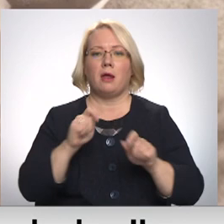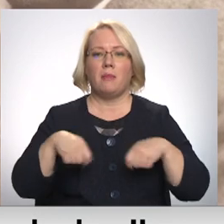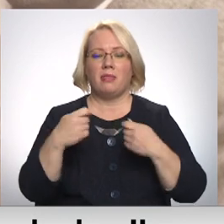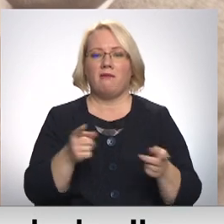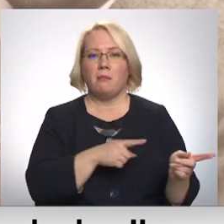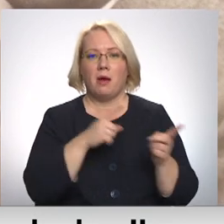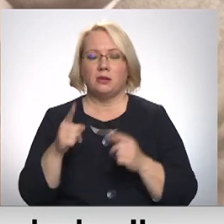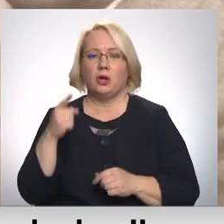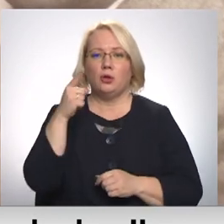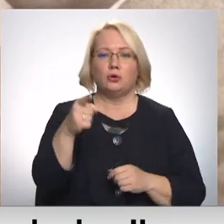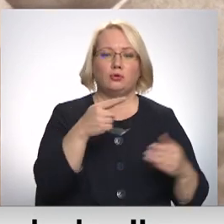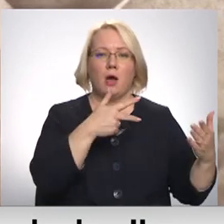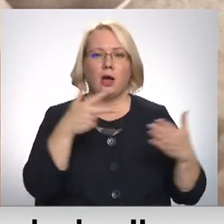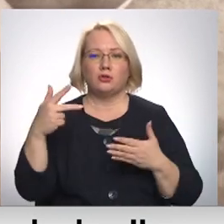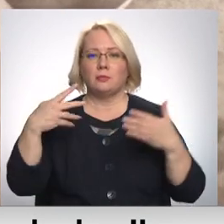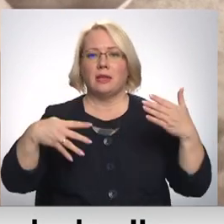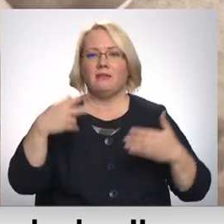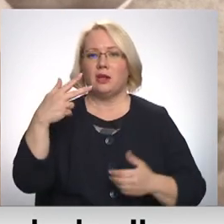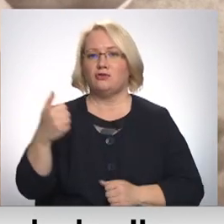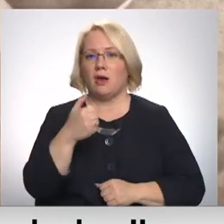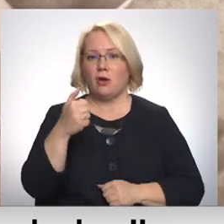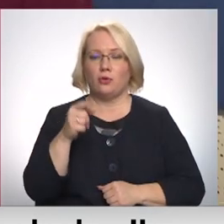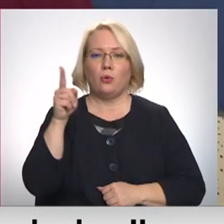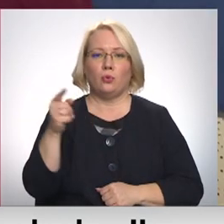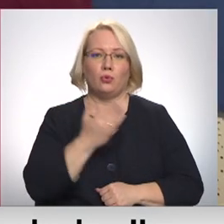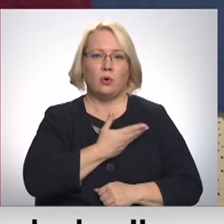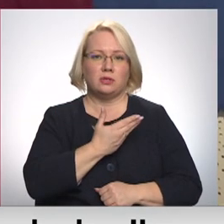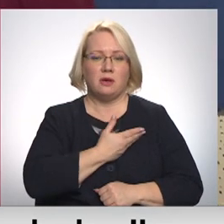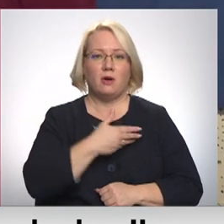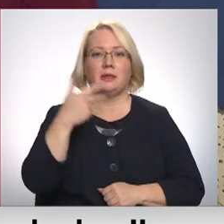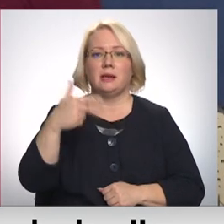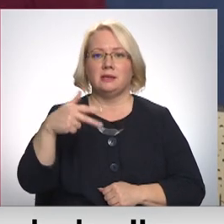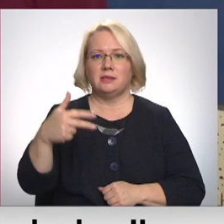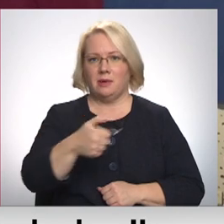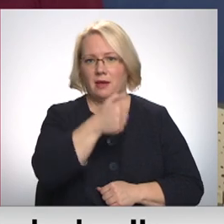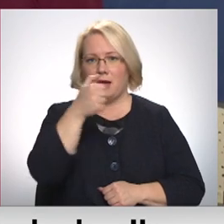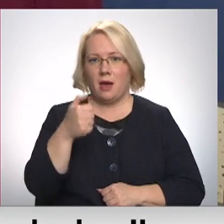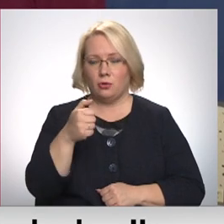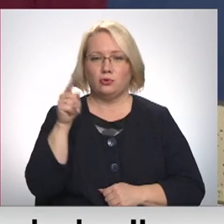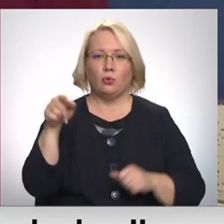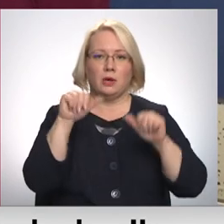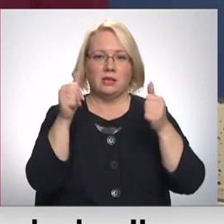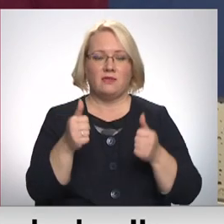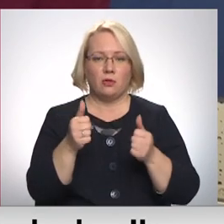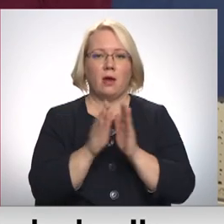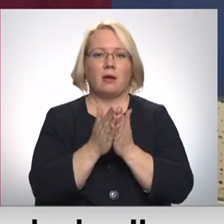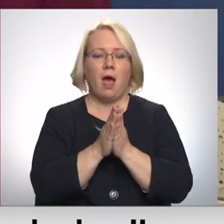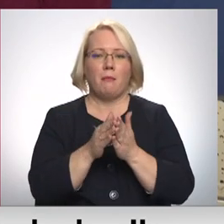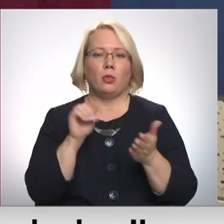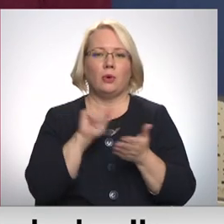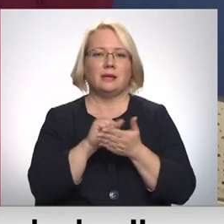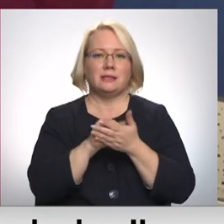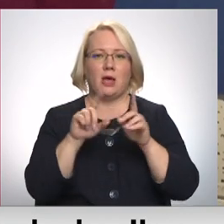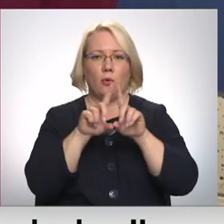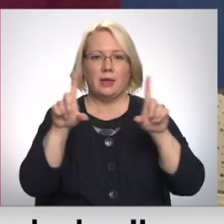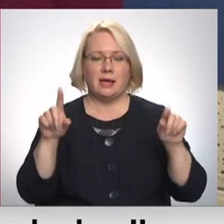1893. gadā un tur nodzīvojas gandrīz 30 gadus. Tur izveidojas arī grāmatu izdevniecību